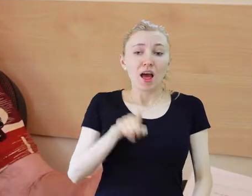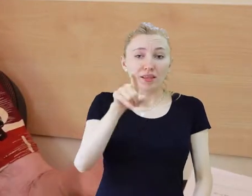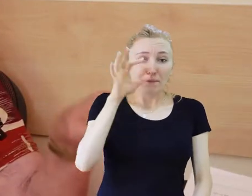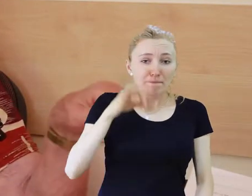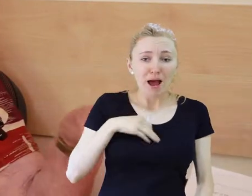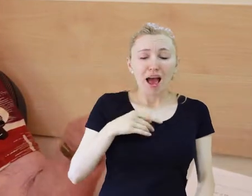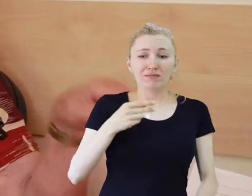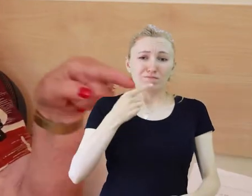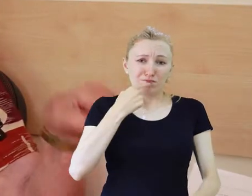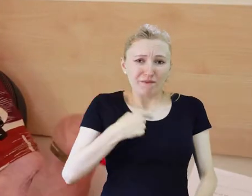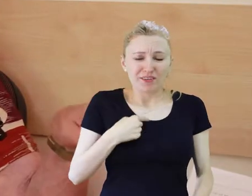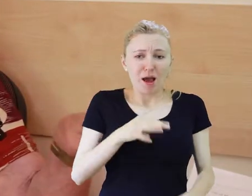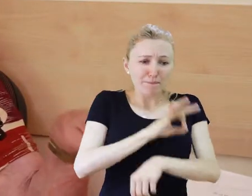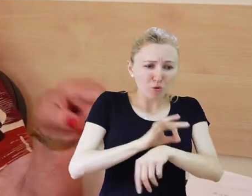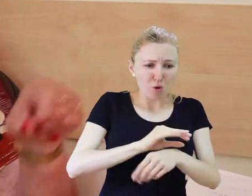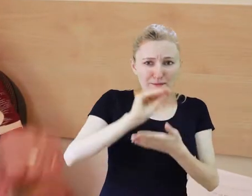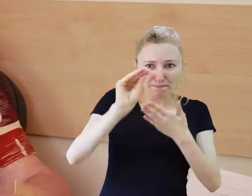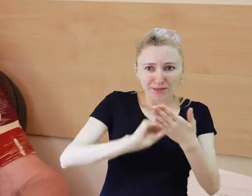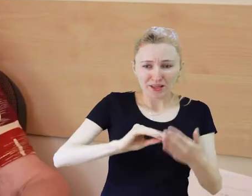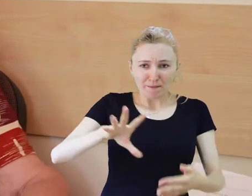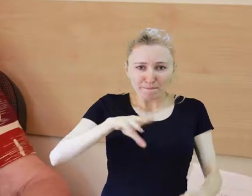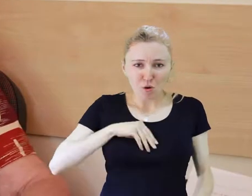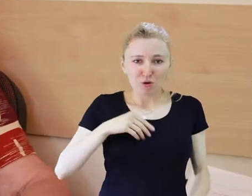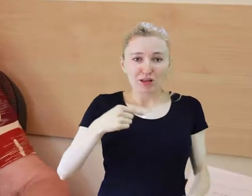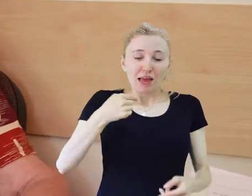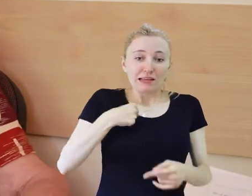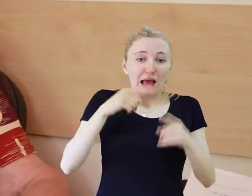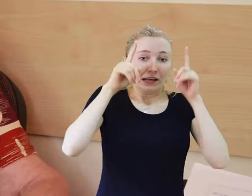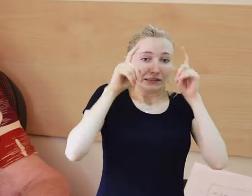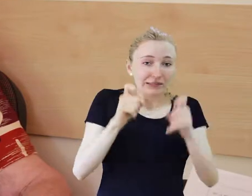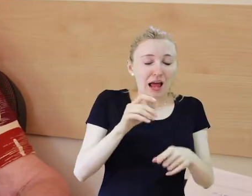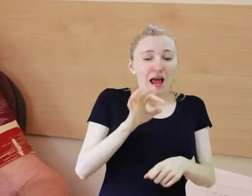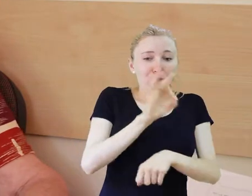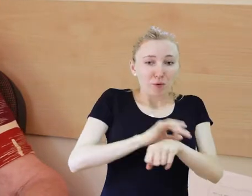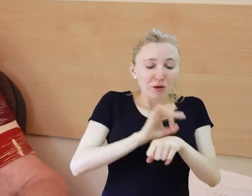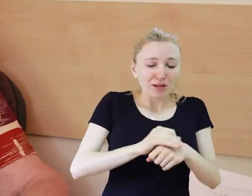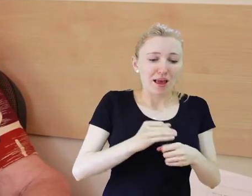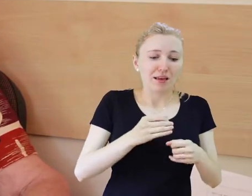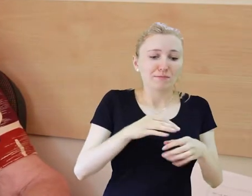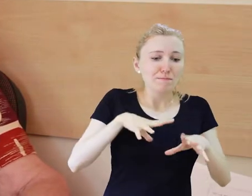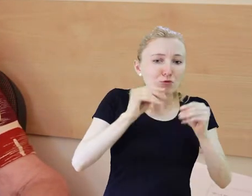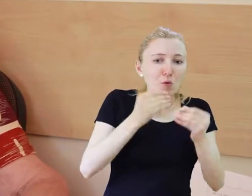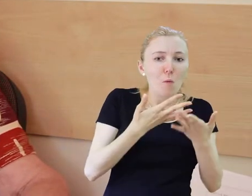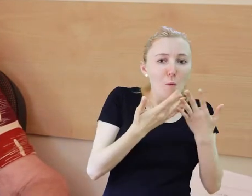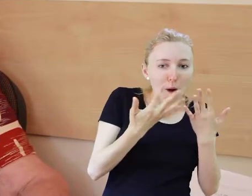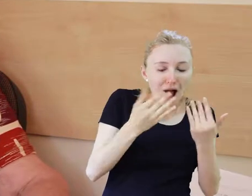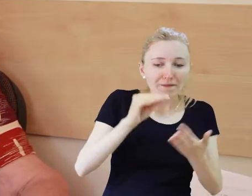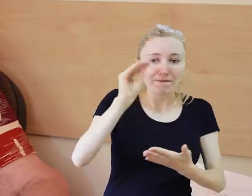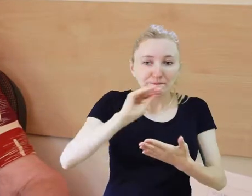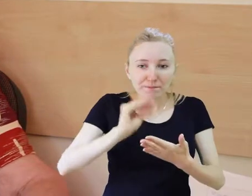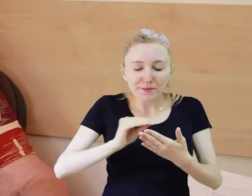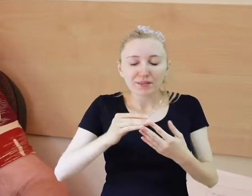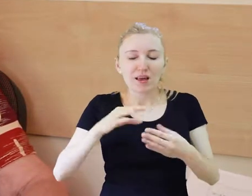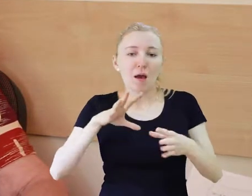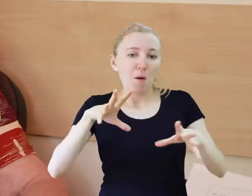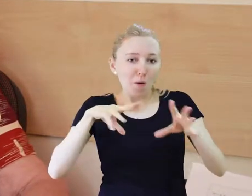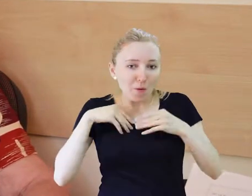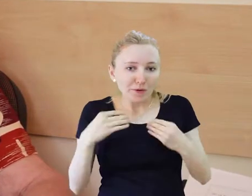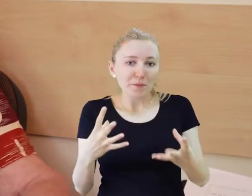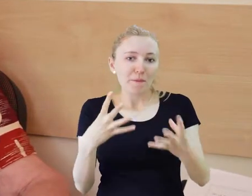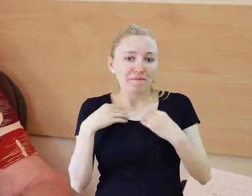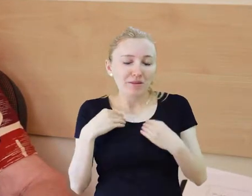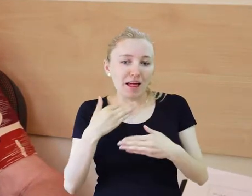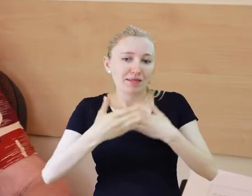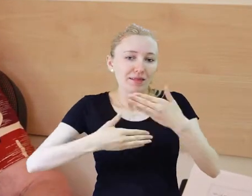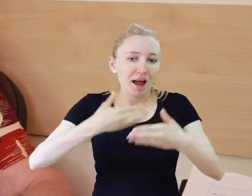wskazała mi Pani, że można pisać projekty. I zaczęło się, od drobnych projektów, które zaczęłam pisać,